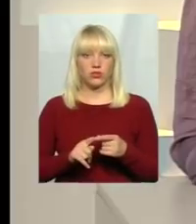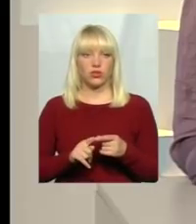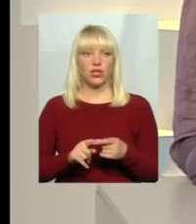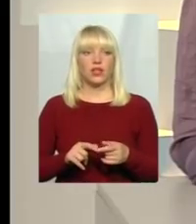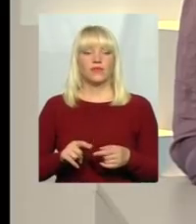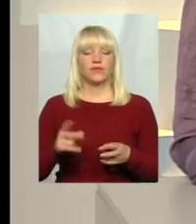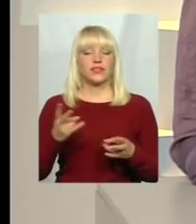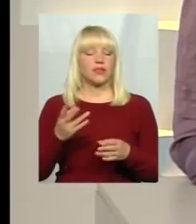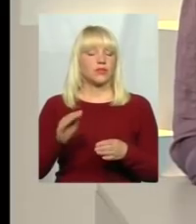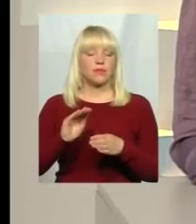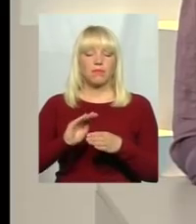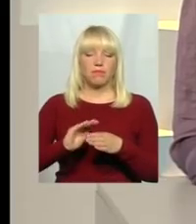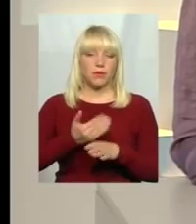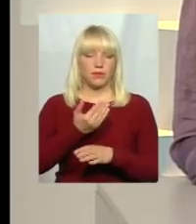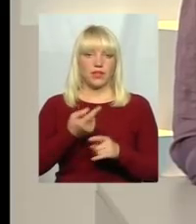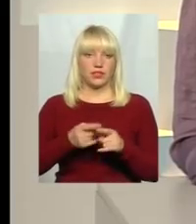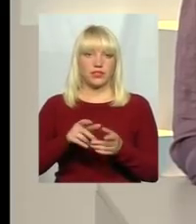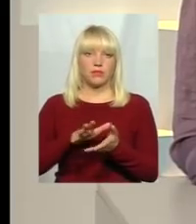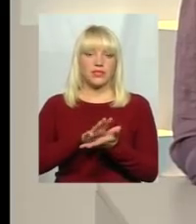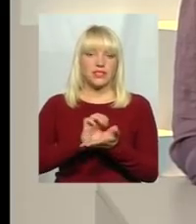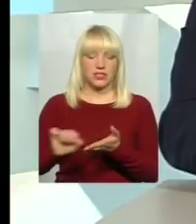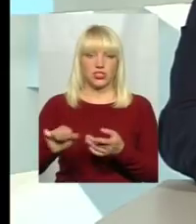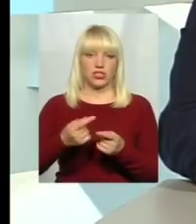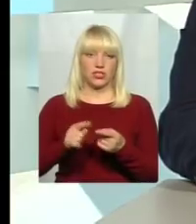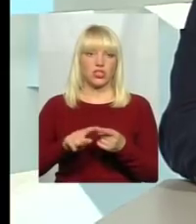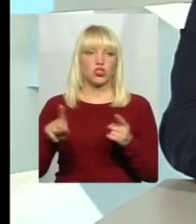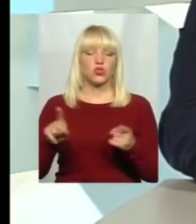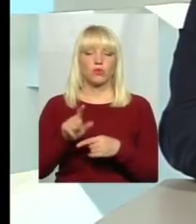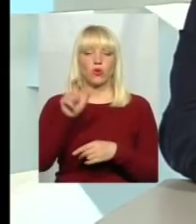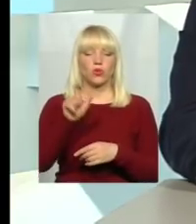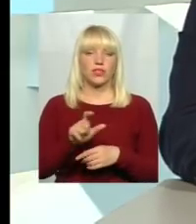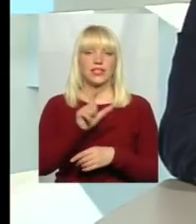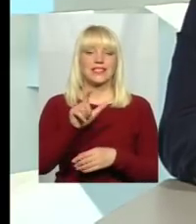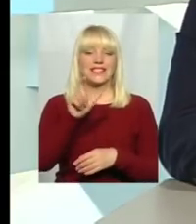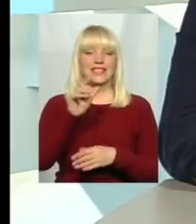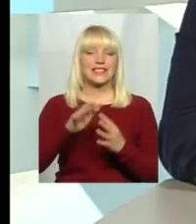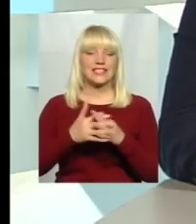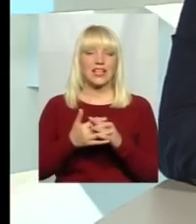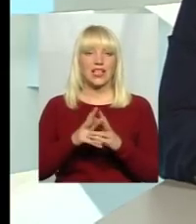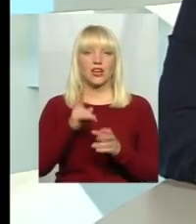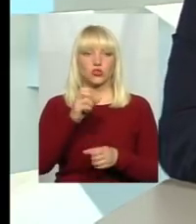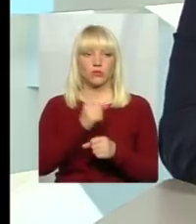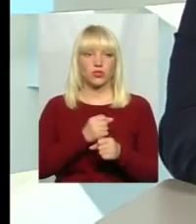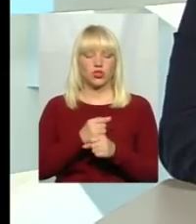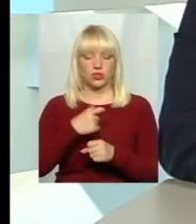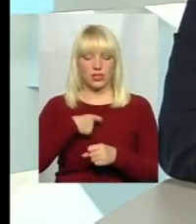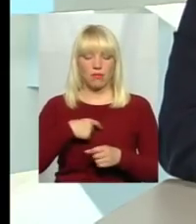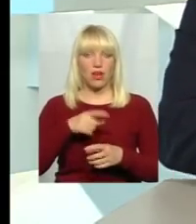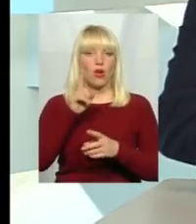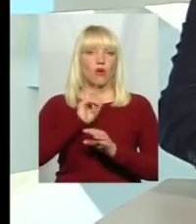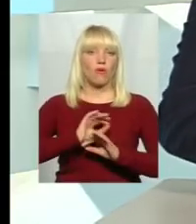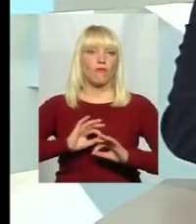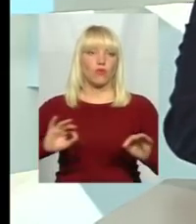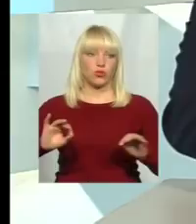вбирати його, потрібно знищити його, щоб людина, села, яка вже працює, себе комфортно почувала в Україні.